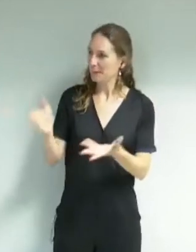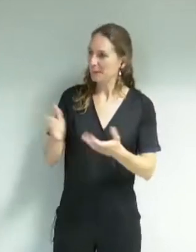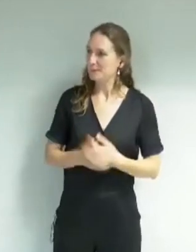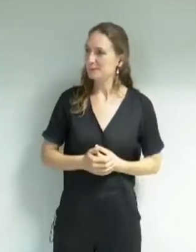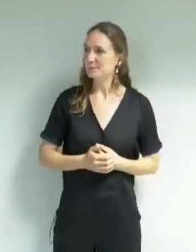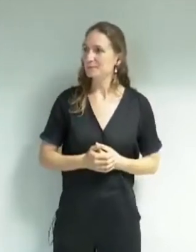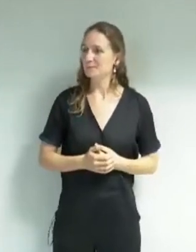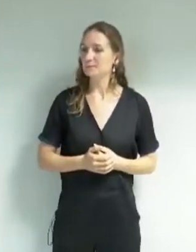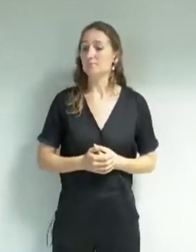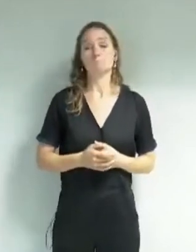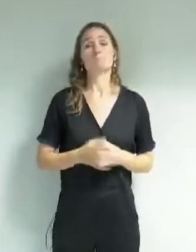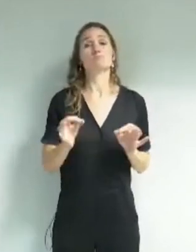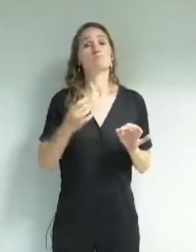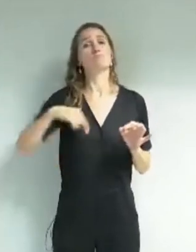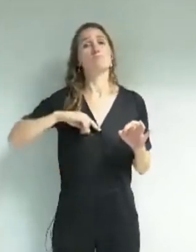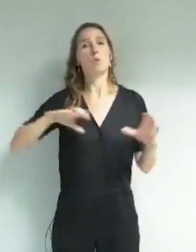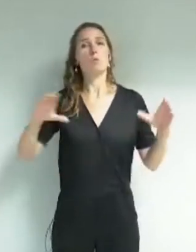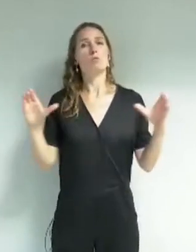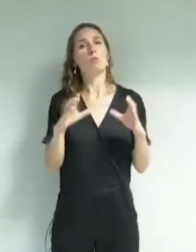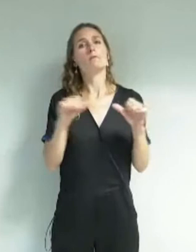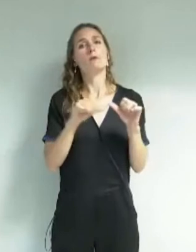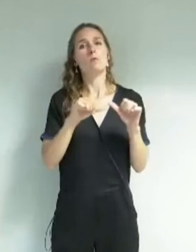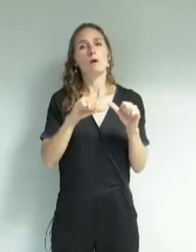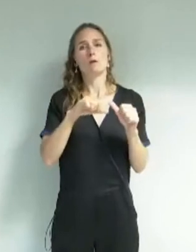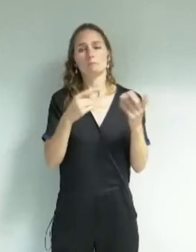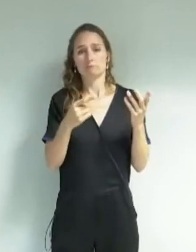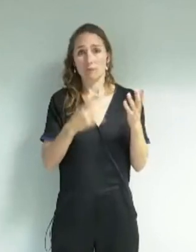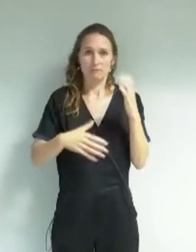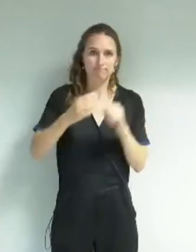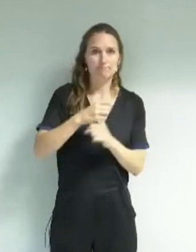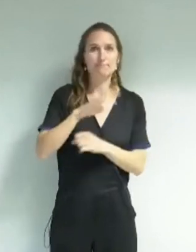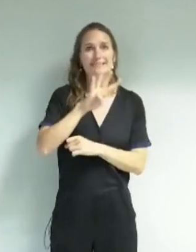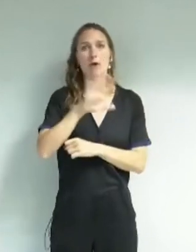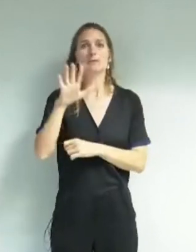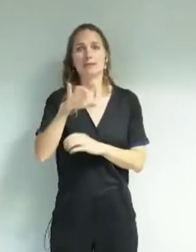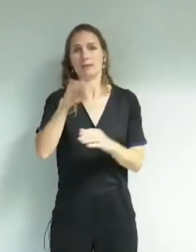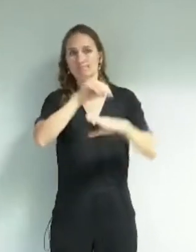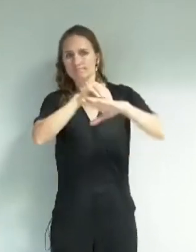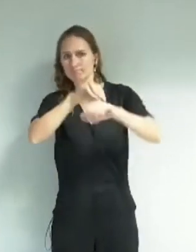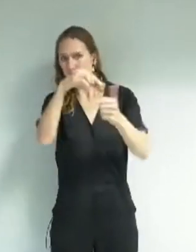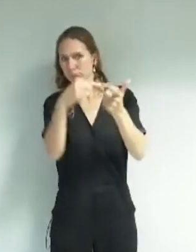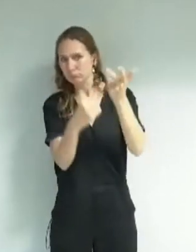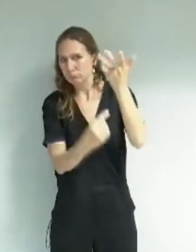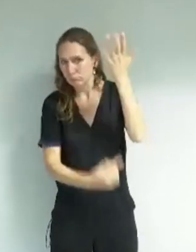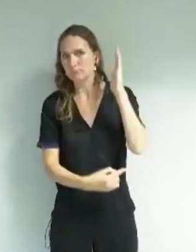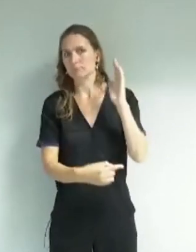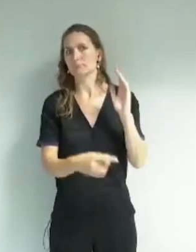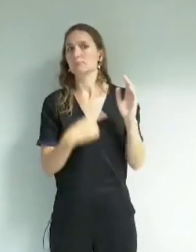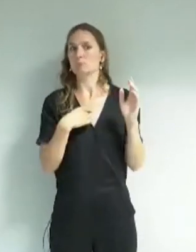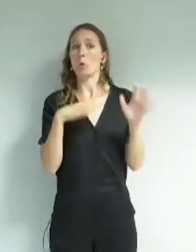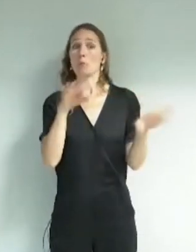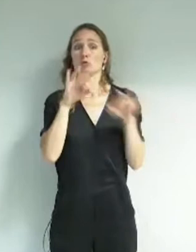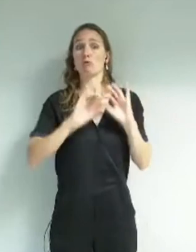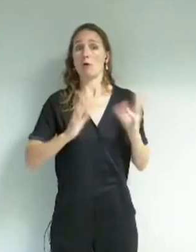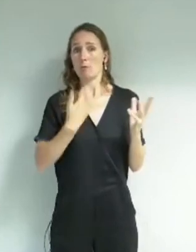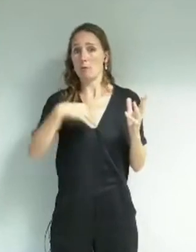Donc notre groupe a produit une liste de 45 recommandations que nous avons hiérarchisées par un système de vote.